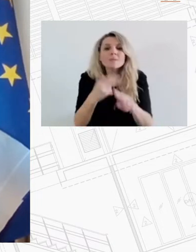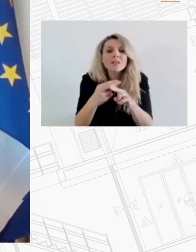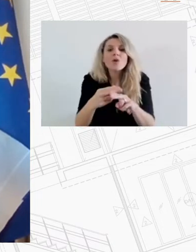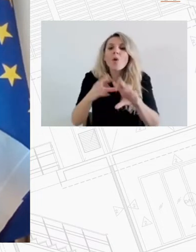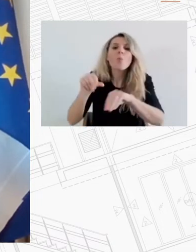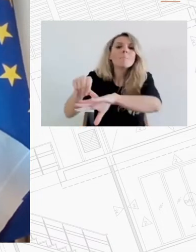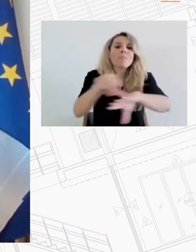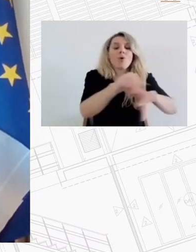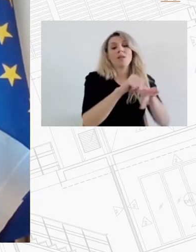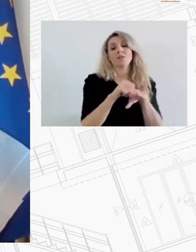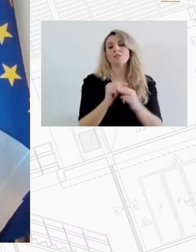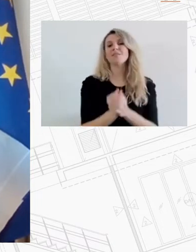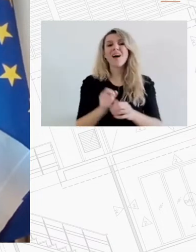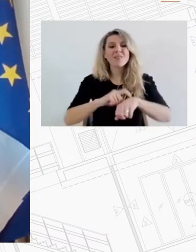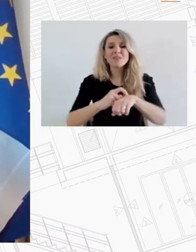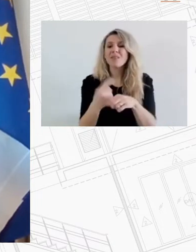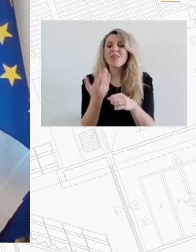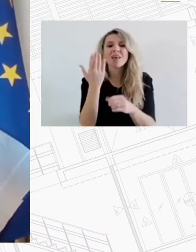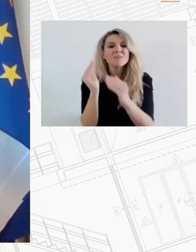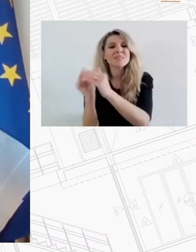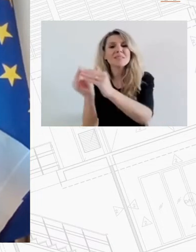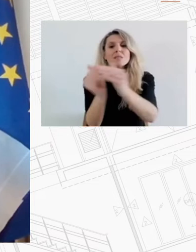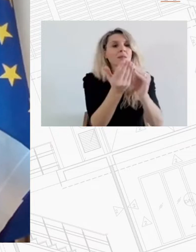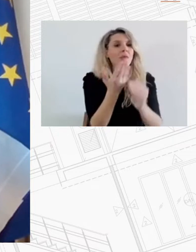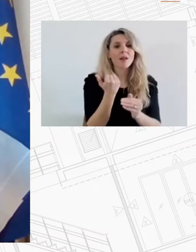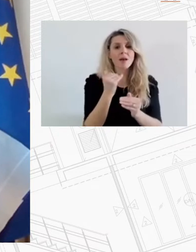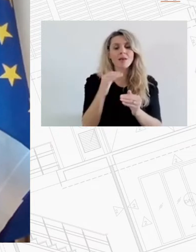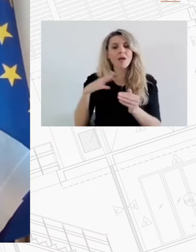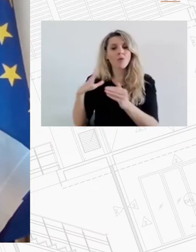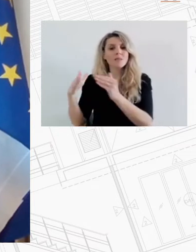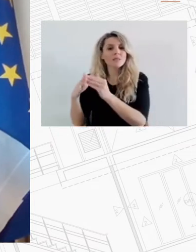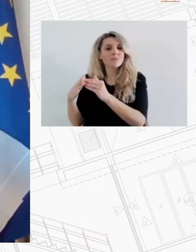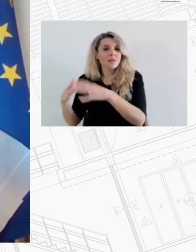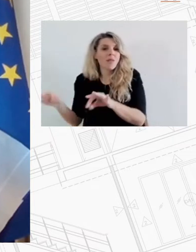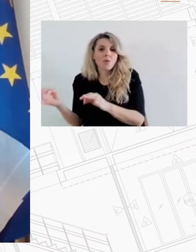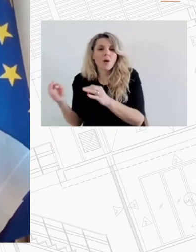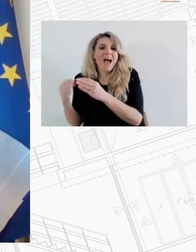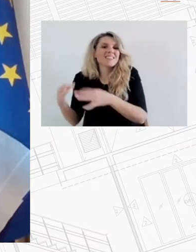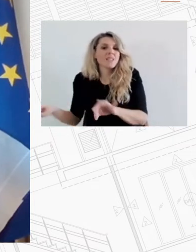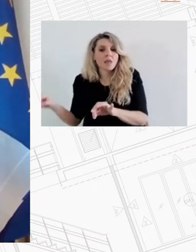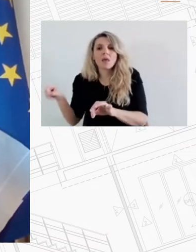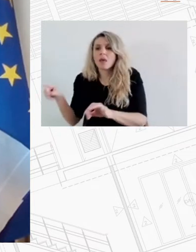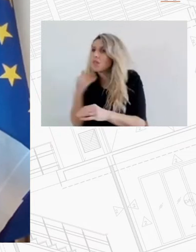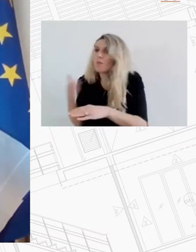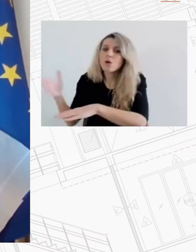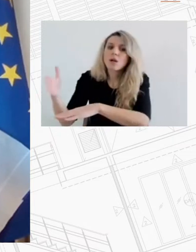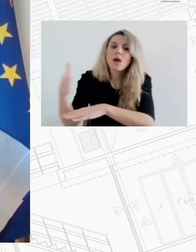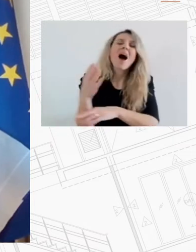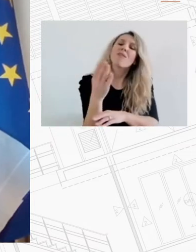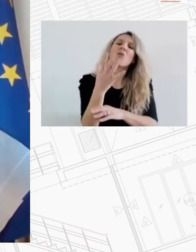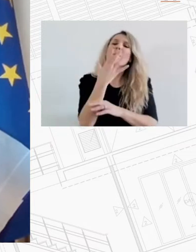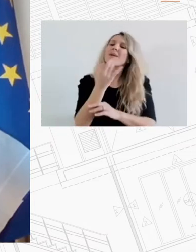προσφητής κατοικίας δημιουργεί και μια σειρά από σημαντικές προκλήσεις αστικής ανθεκτικότητας.